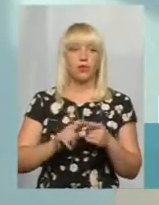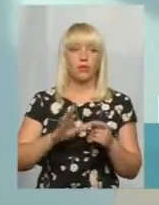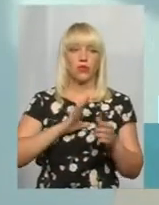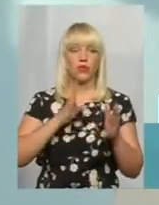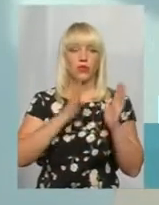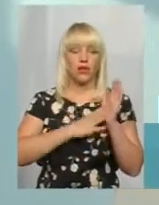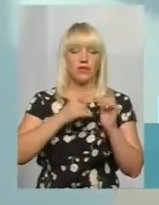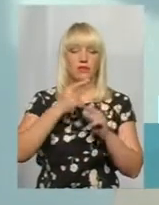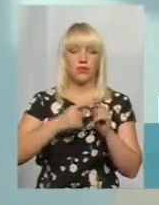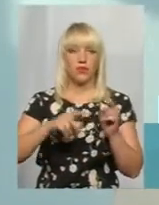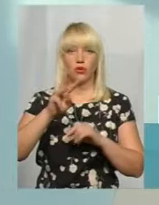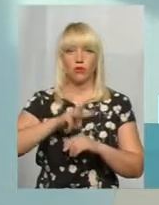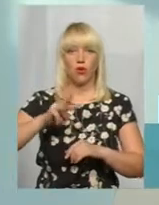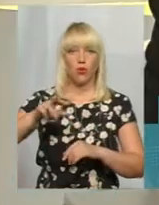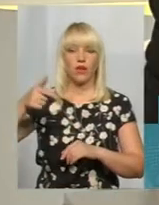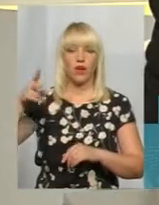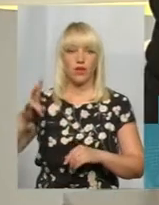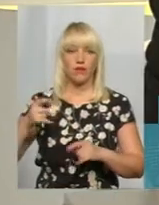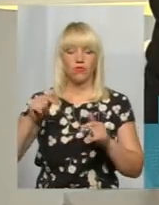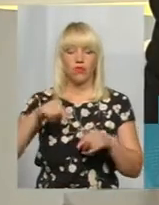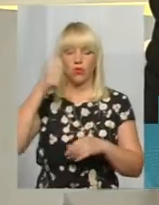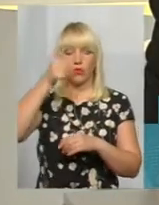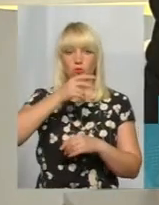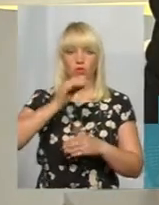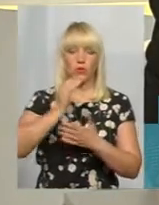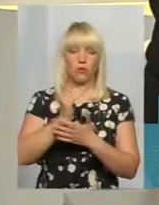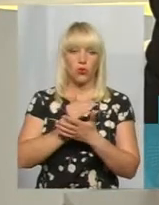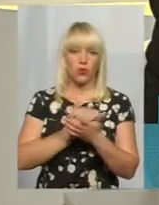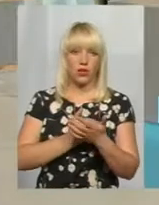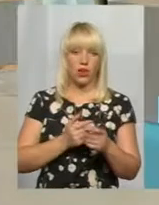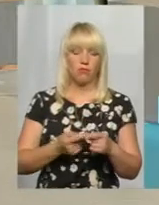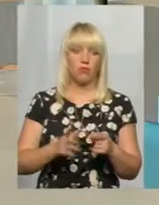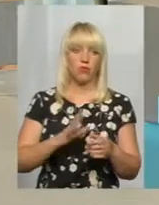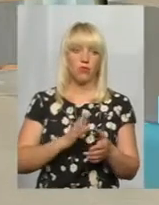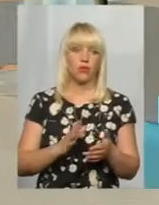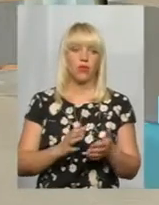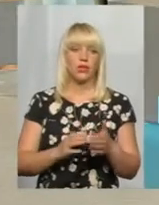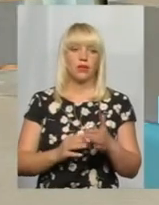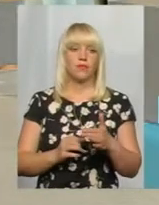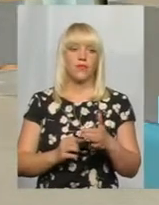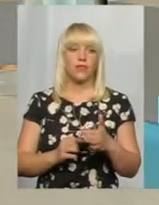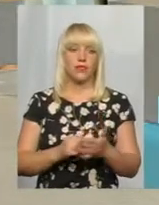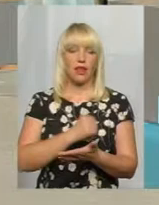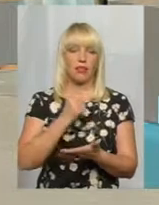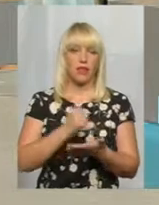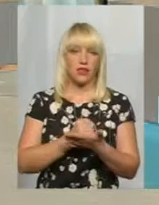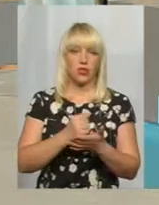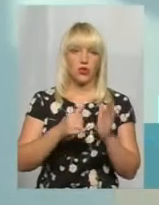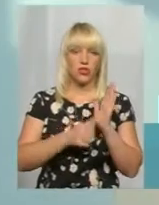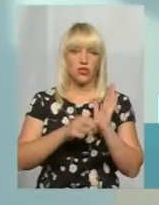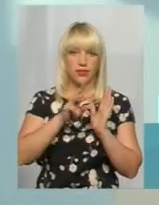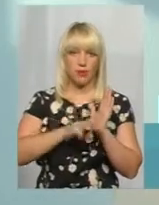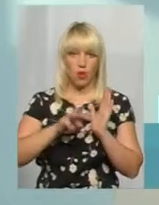млн грн. В цьому році по програмі реімбурсації нам закладено, ну, практично 6 млн. Тобто,